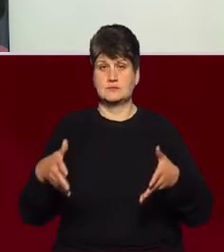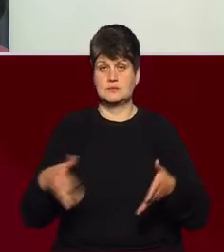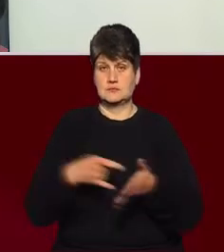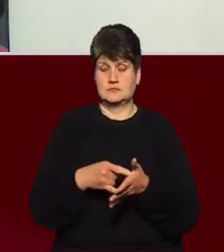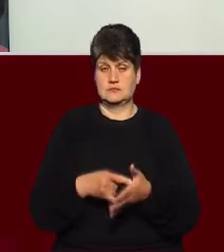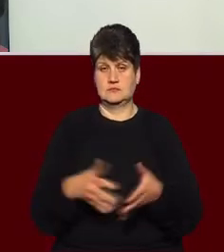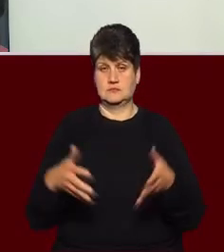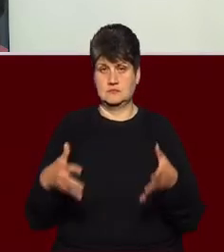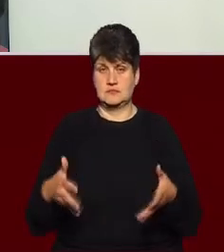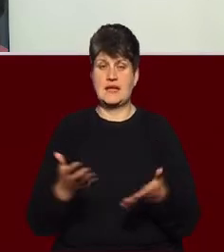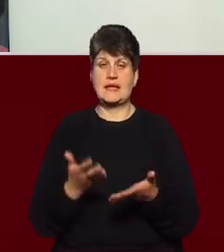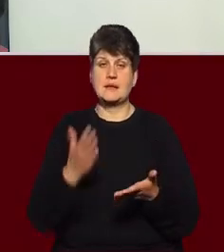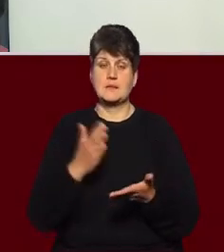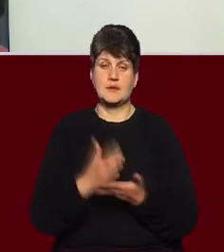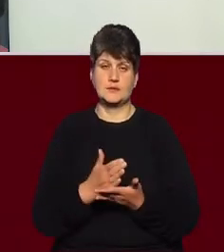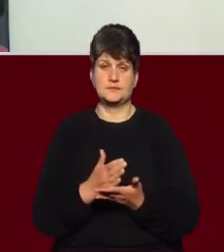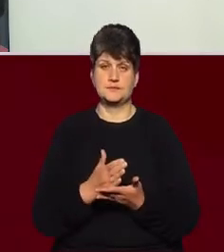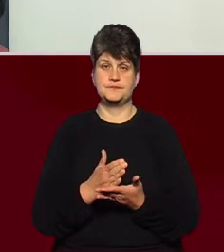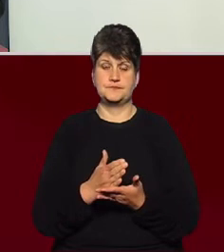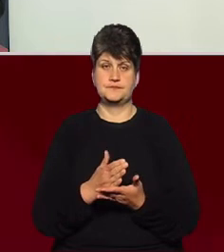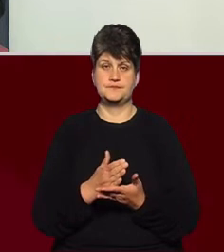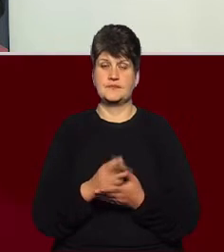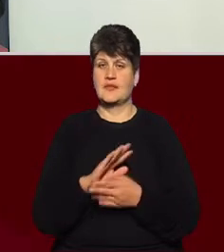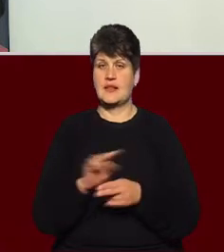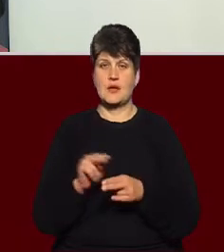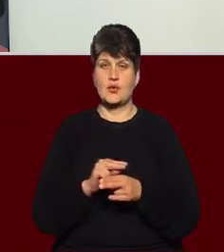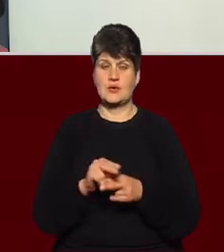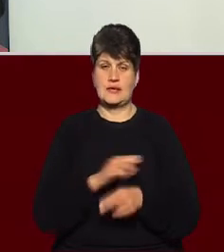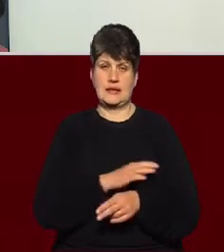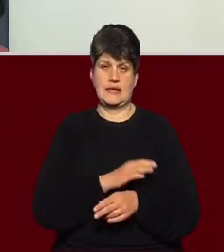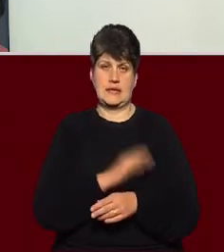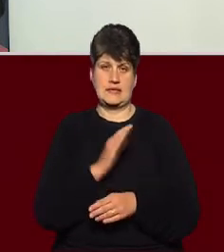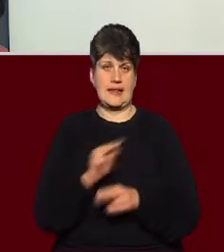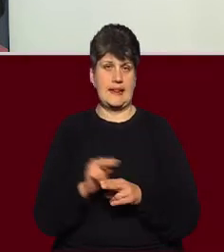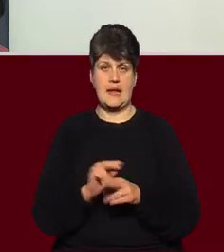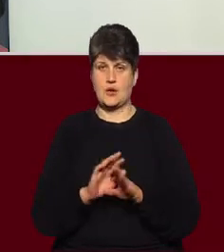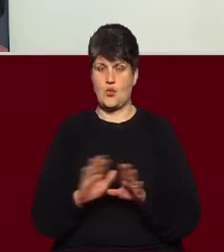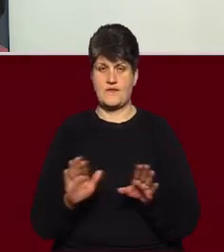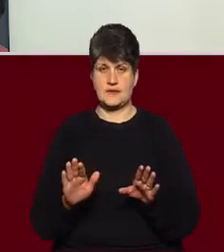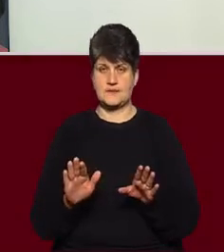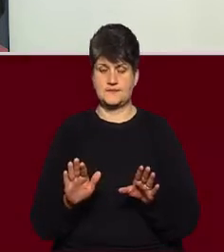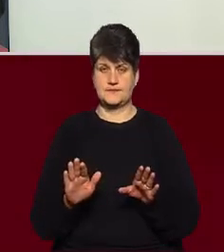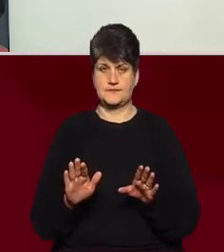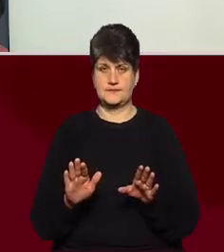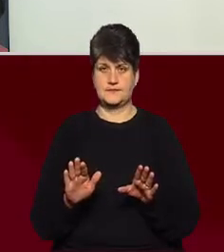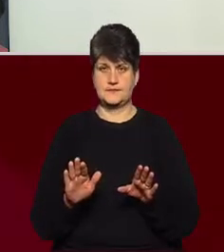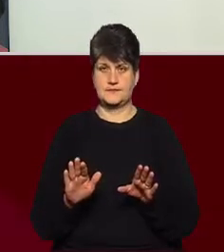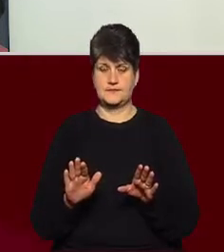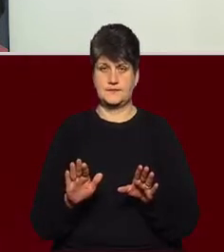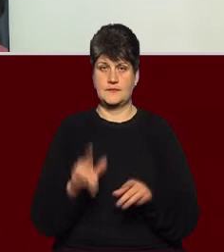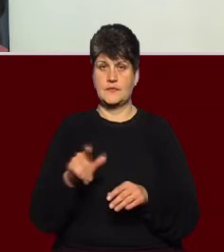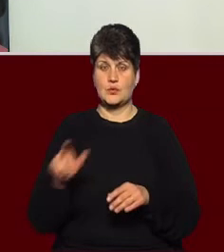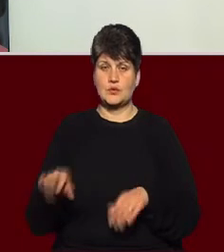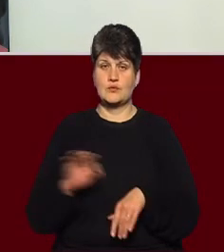некоригований артеріальний тиск і нелікований. Пацієнти, які перехворіли на ковід,